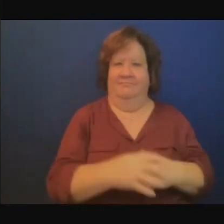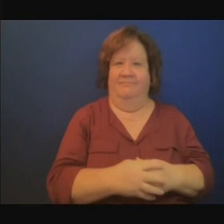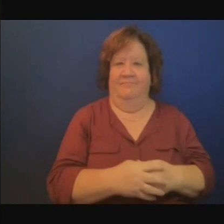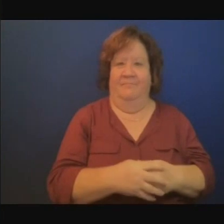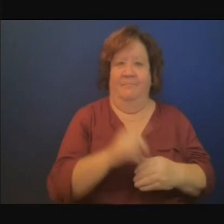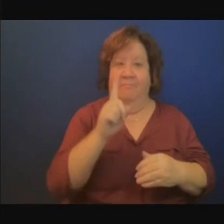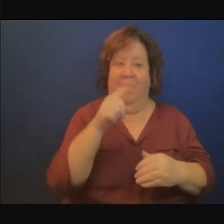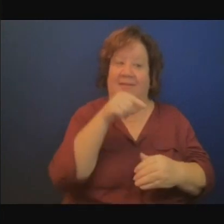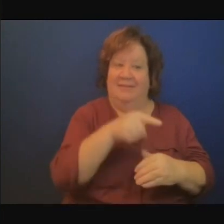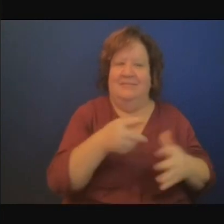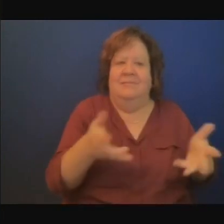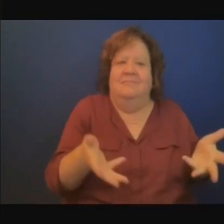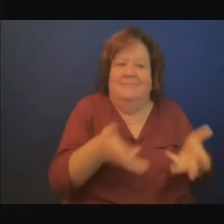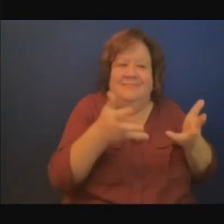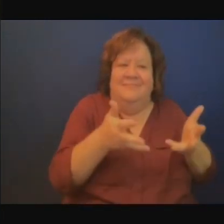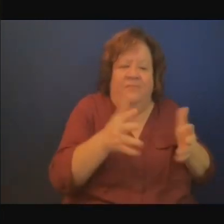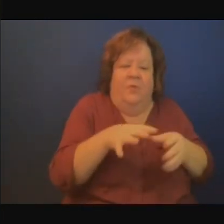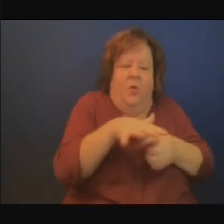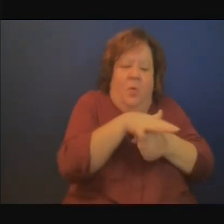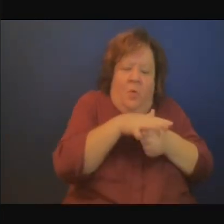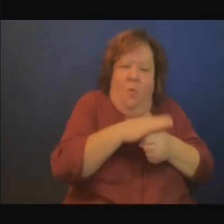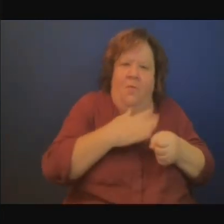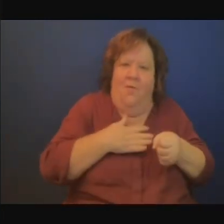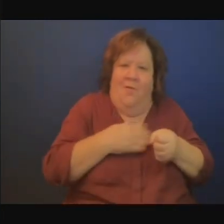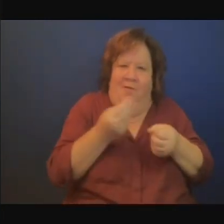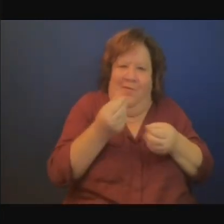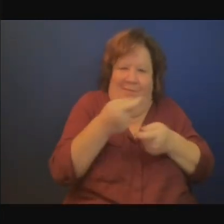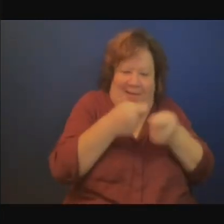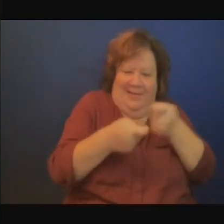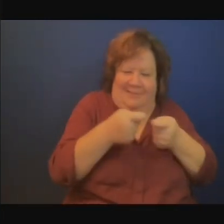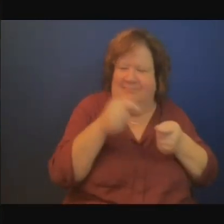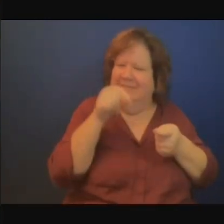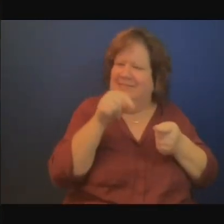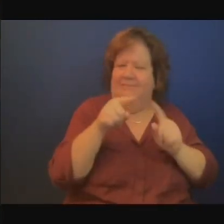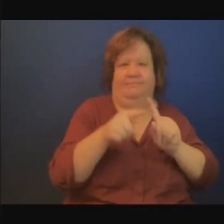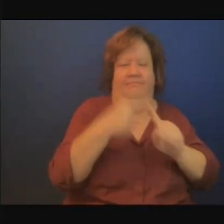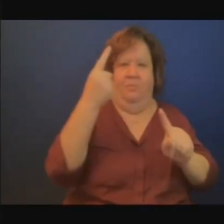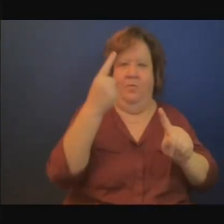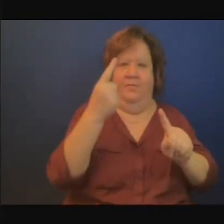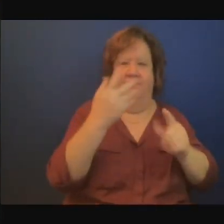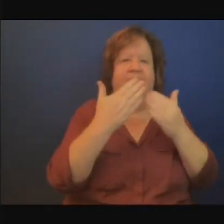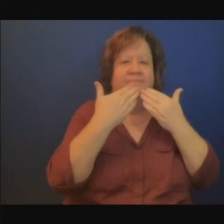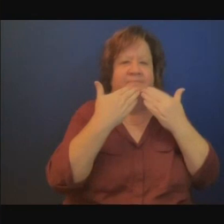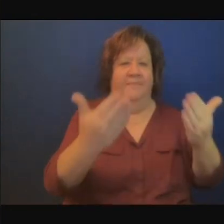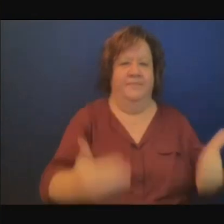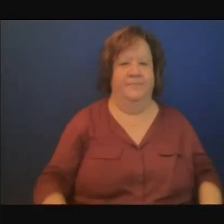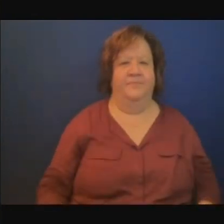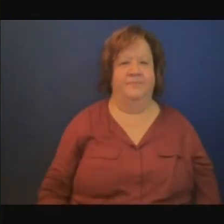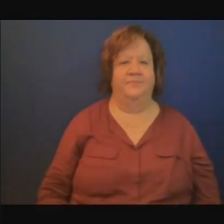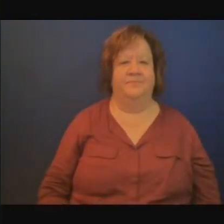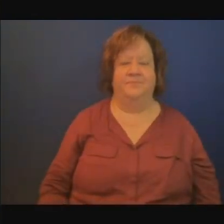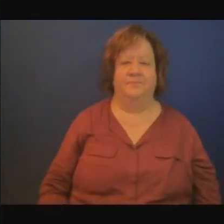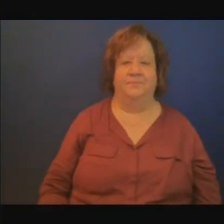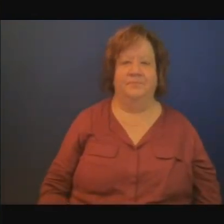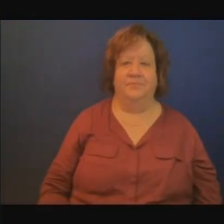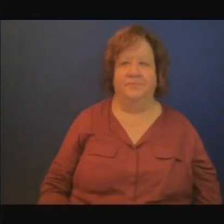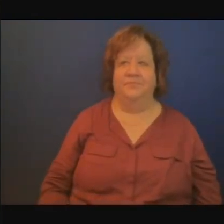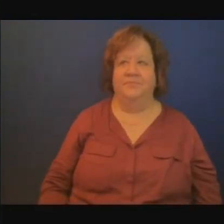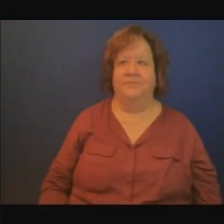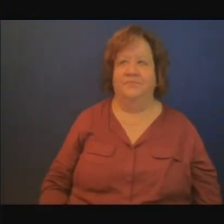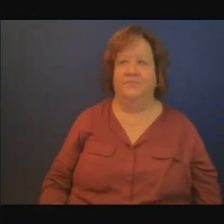je vous remercie beaucoup Moussa Charles Magne vous avez la parole merci beaucoup